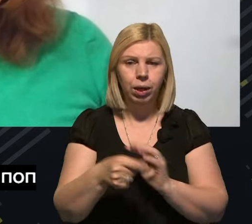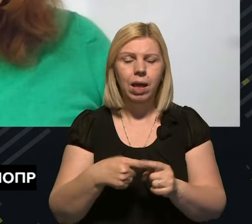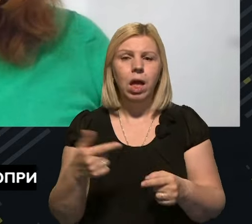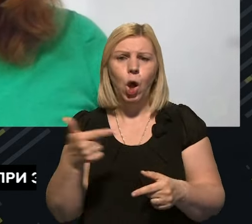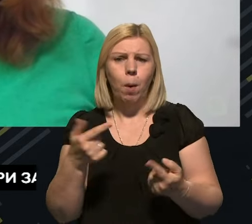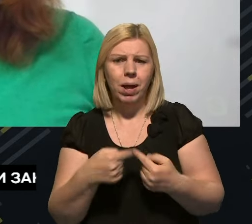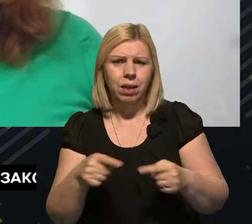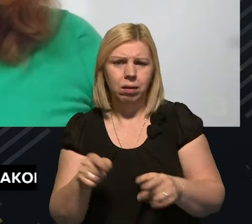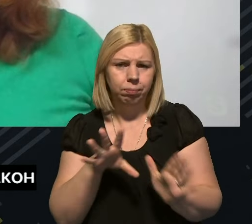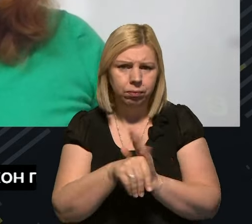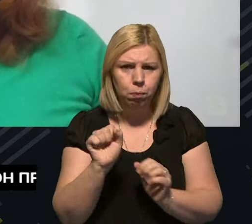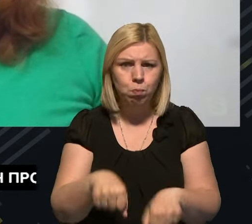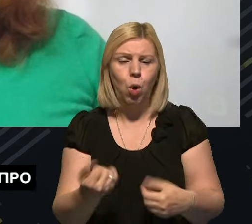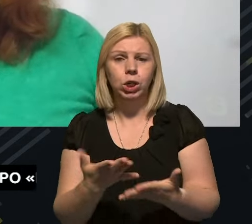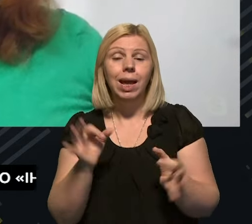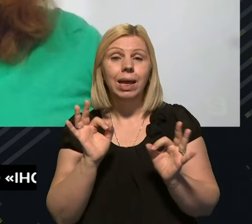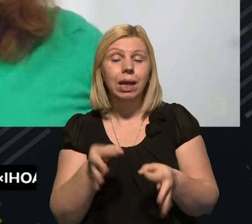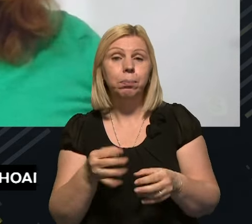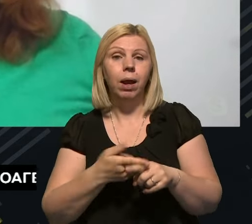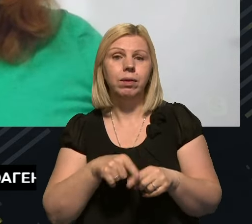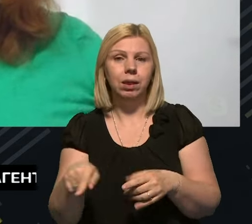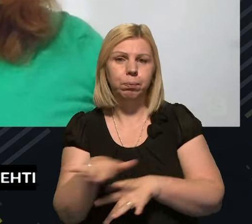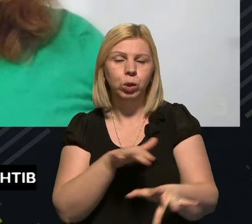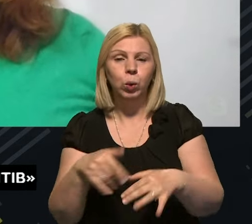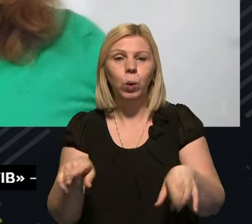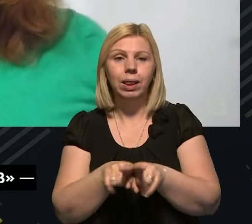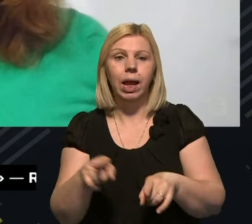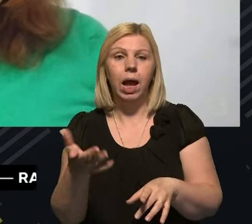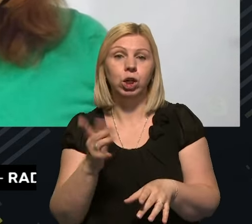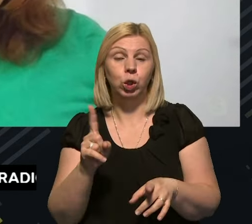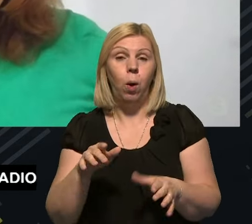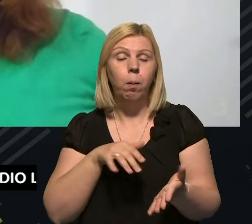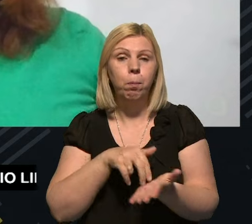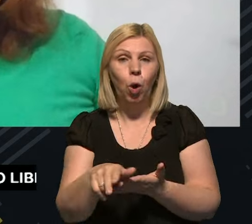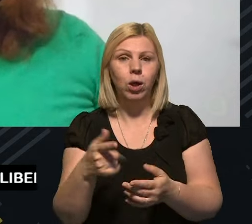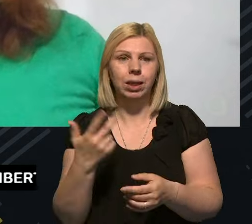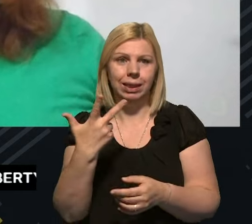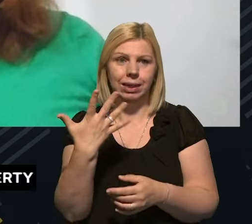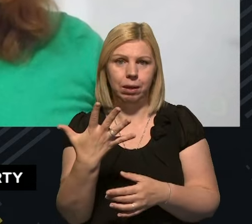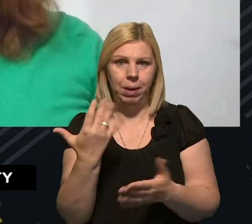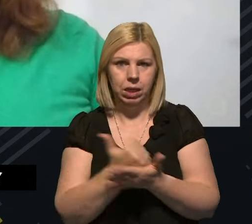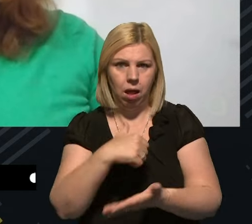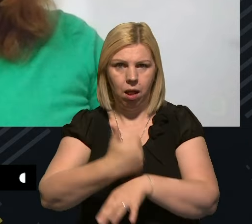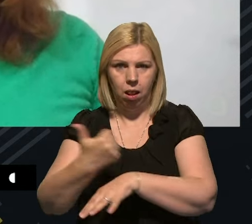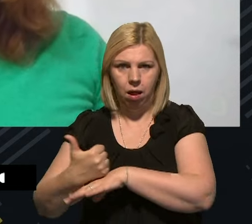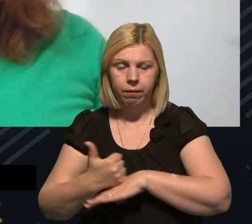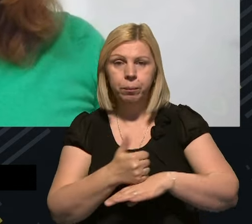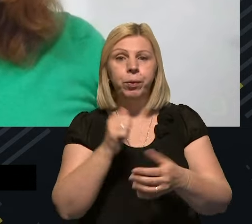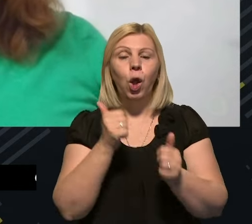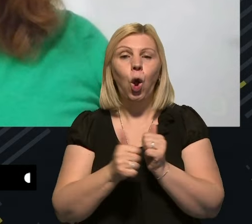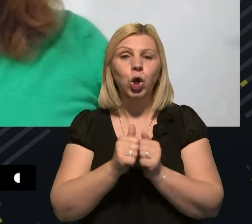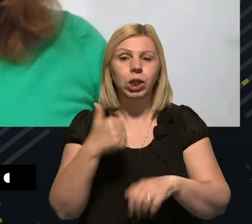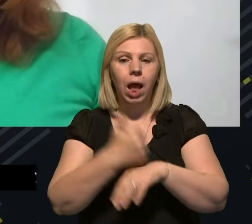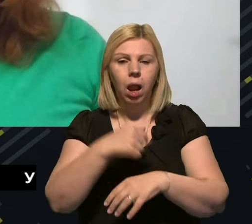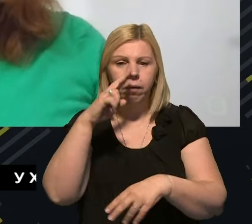громадянського суспільства. І насправді процедура така, що проходять, є 35 глав, і кожну главу